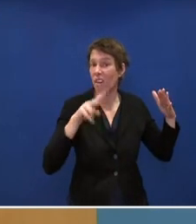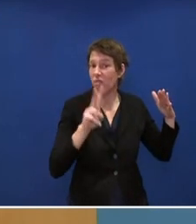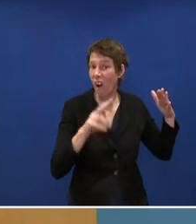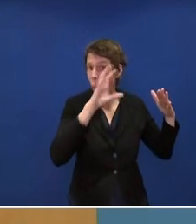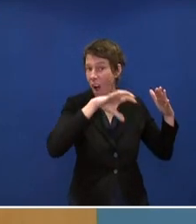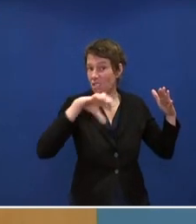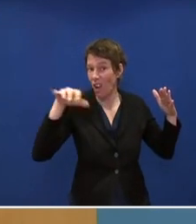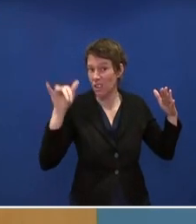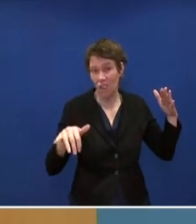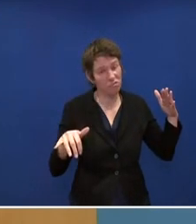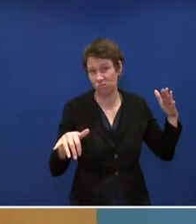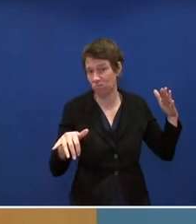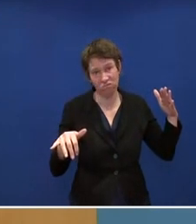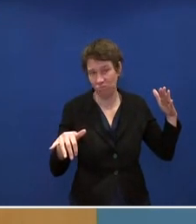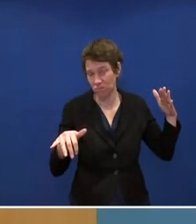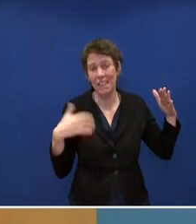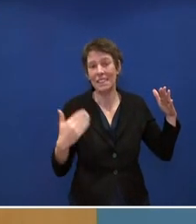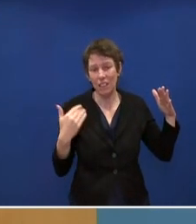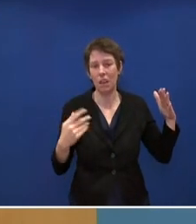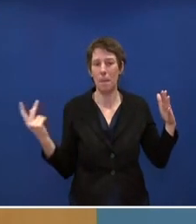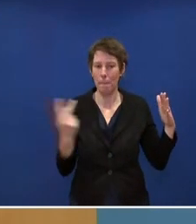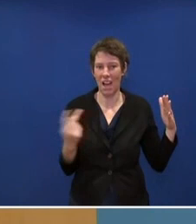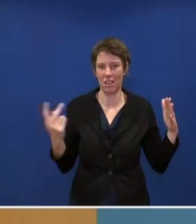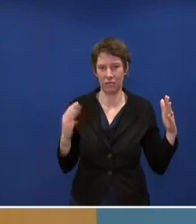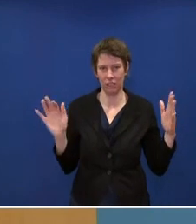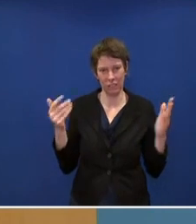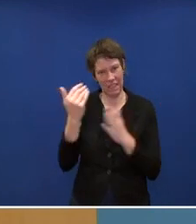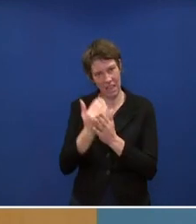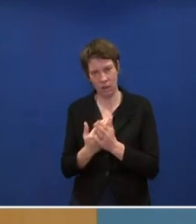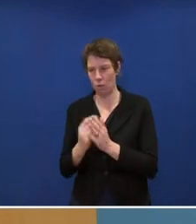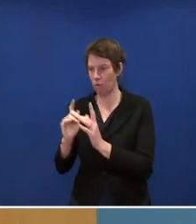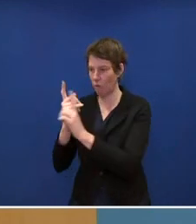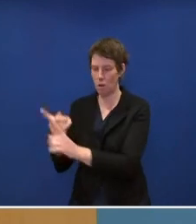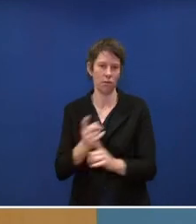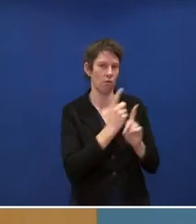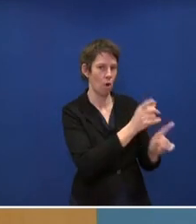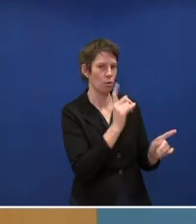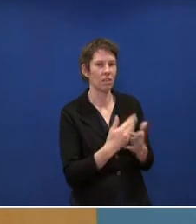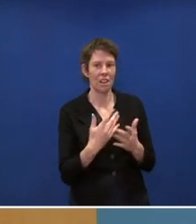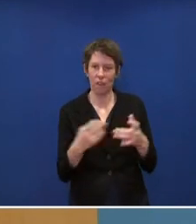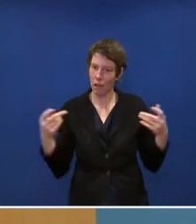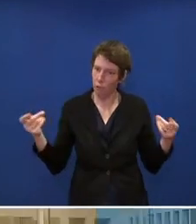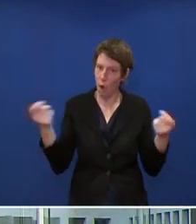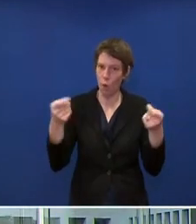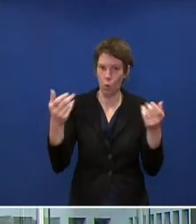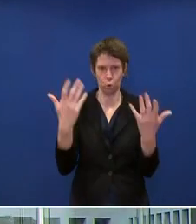drauf zu montieren. Und zwischen diesen beiden Ansprüchen bewegen sich dann unsere Regelungen. Und so kommt die Förderung zustande.